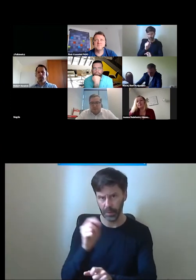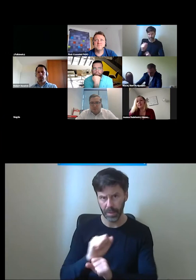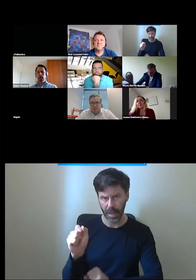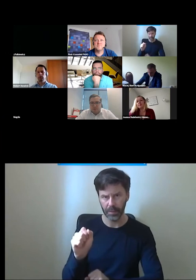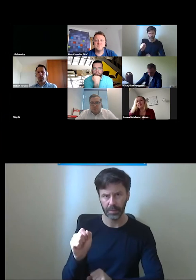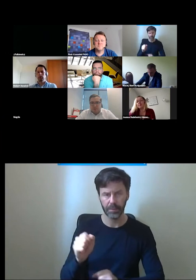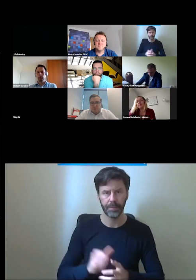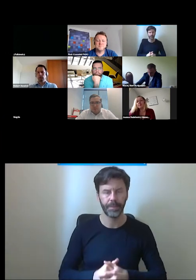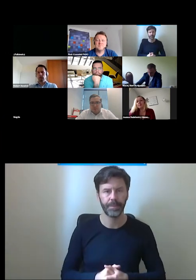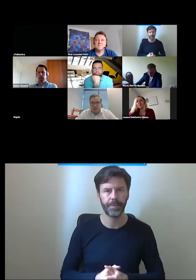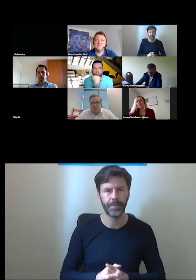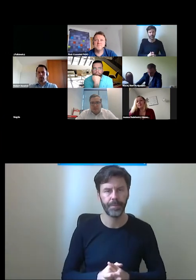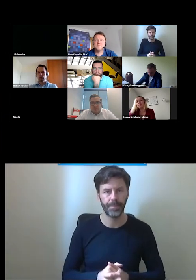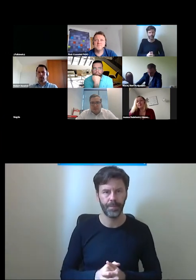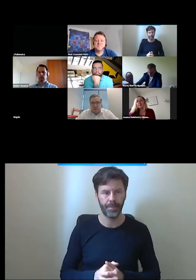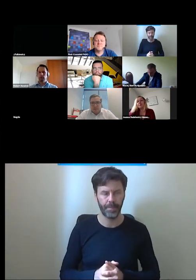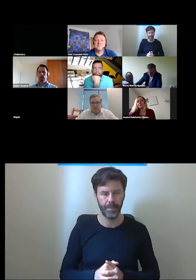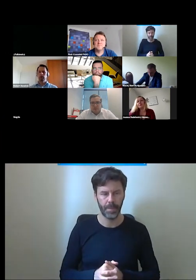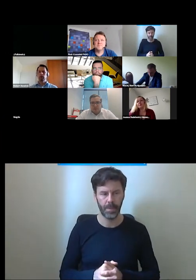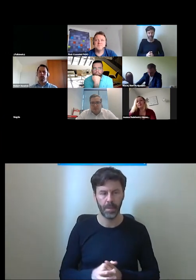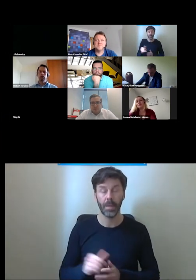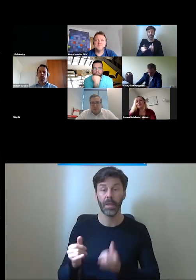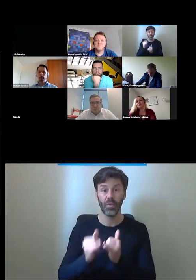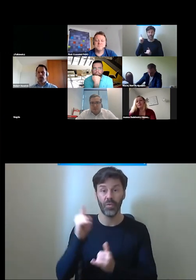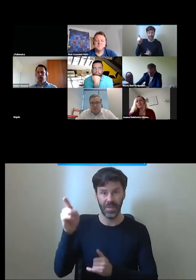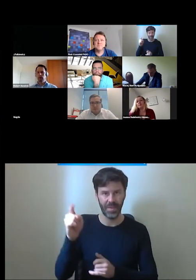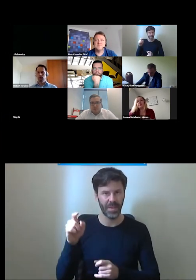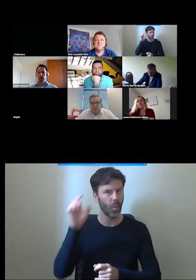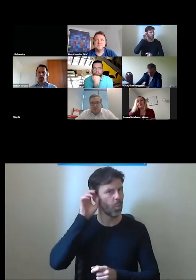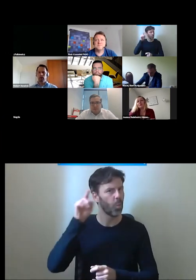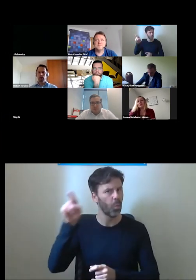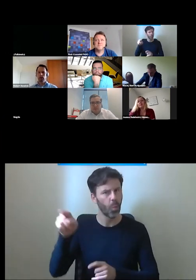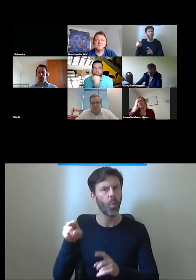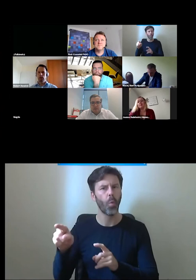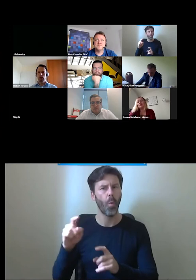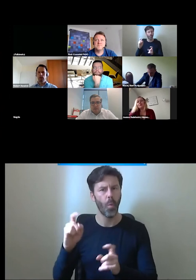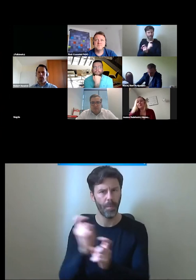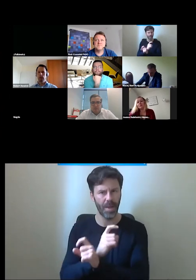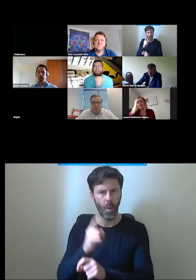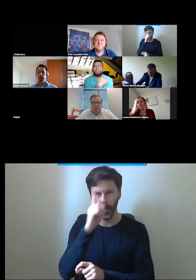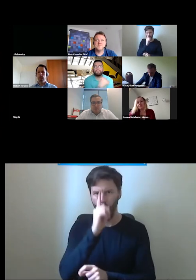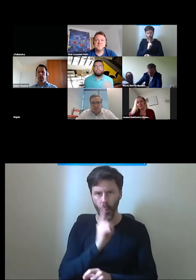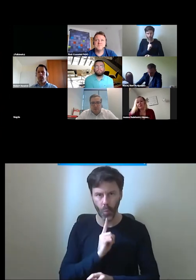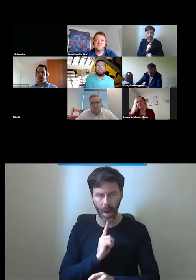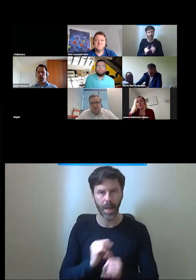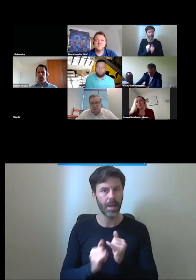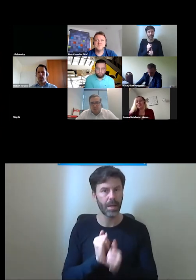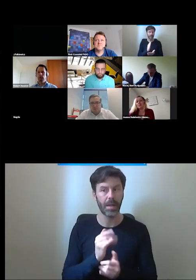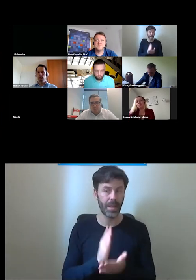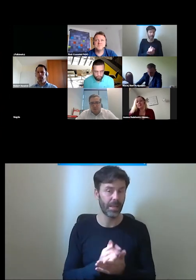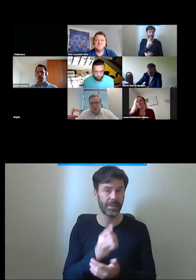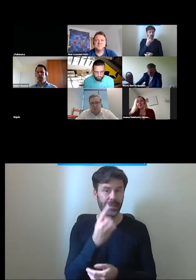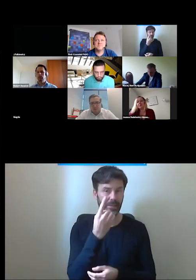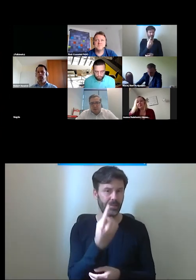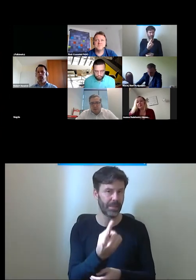sprowadza się do tego że na liniach kolejowych gdzie eksploatowany jest tylko jeden albo różne typy taboru ale o równej